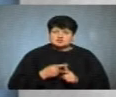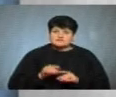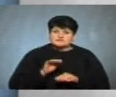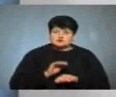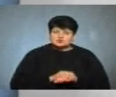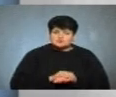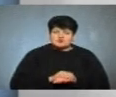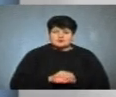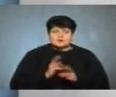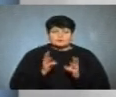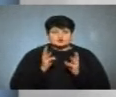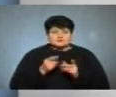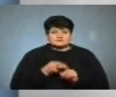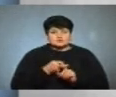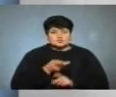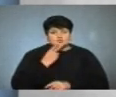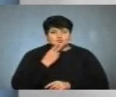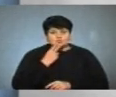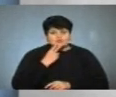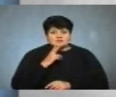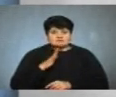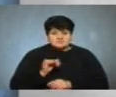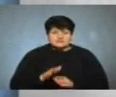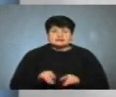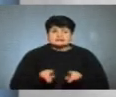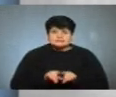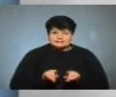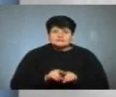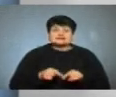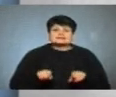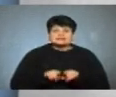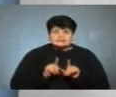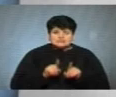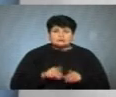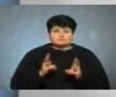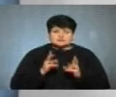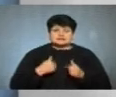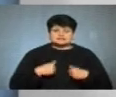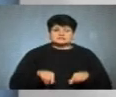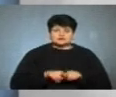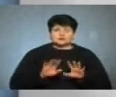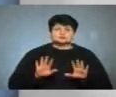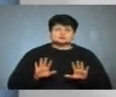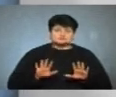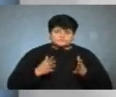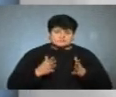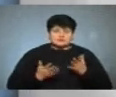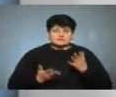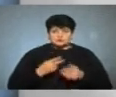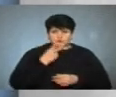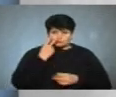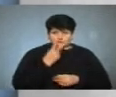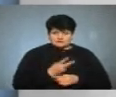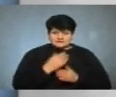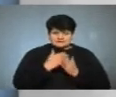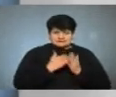через коріння в квартирі, в будинку? Так, так, так. І такі пожежі в нас також трапляються. І якщо подивитися